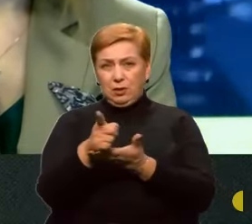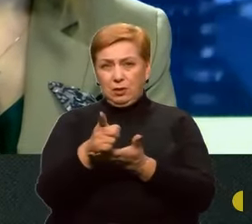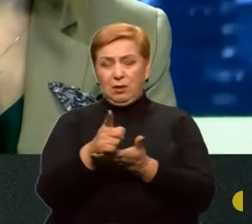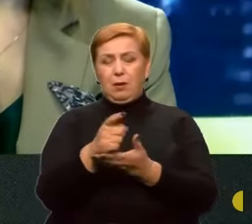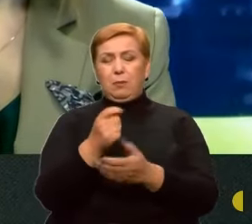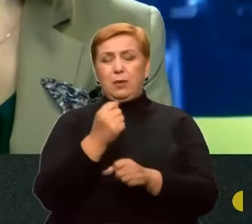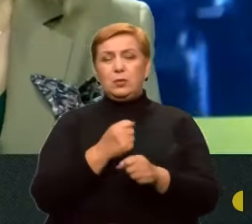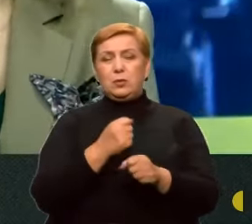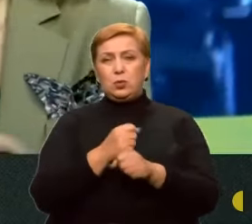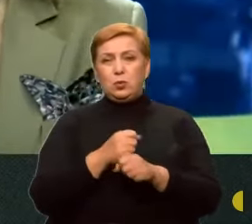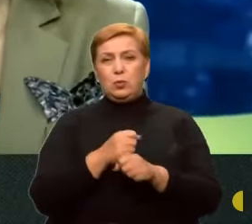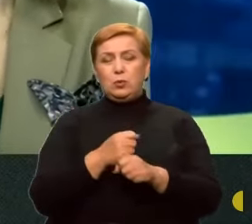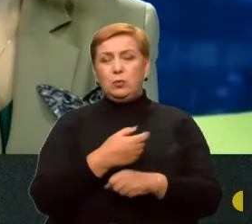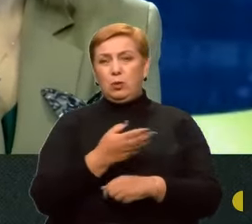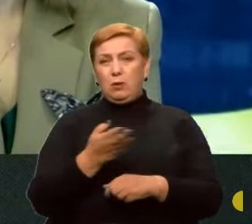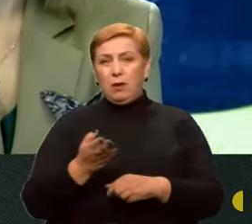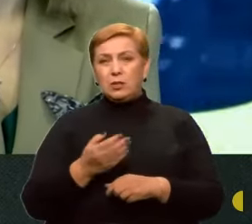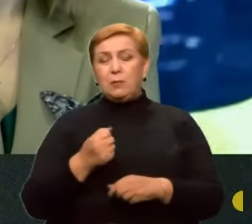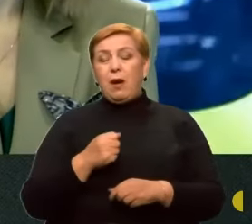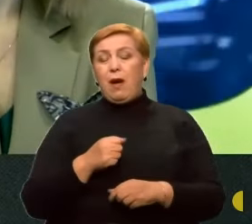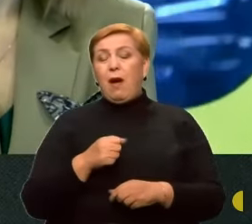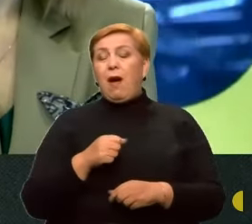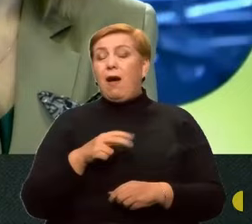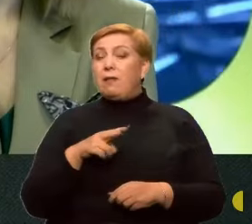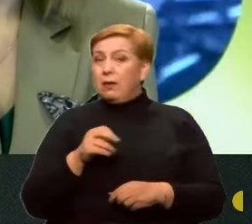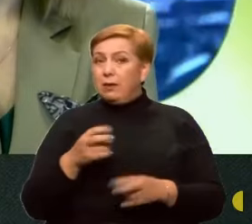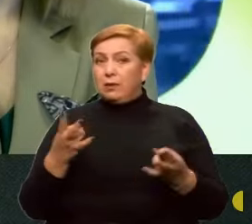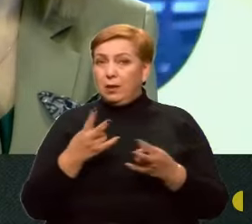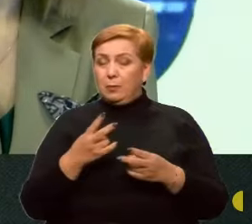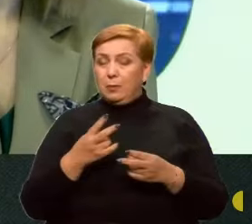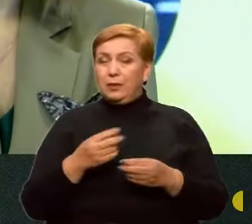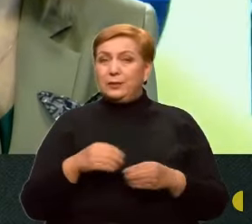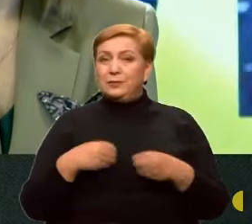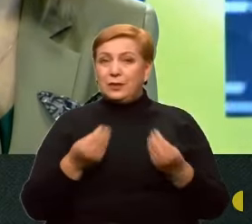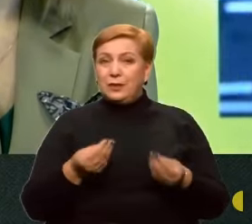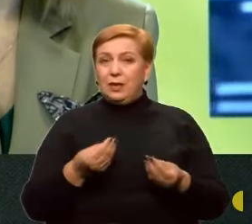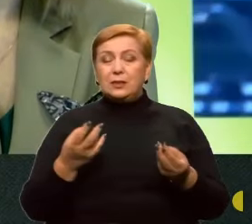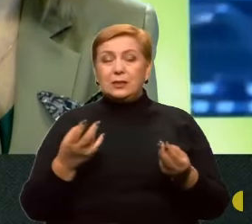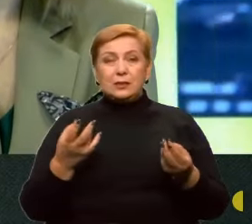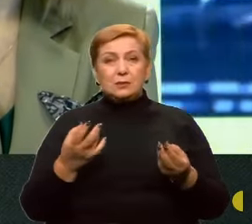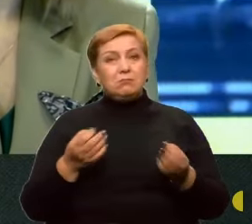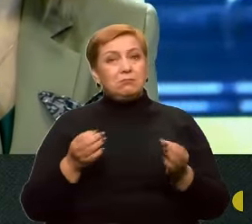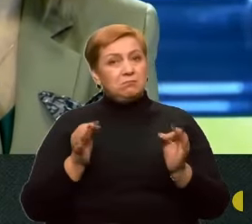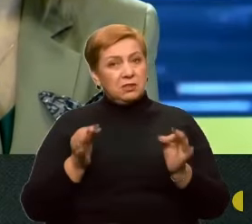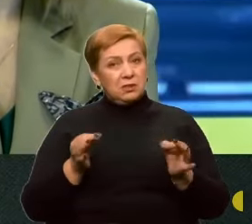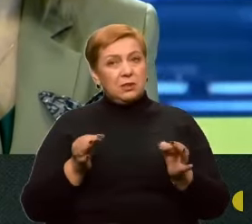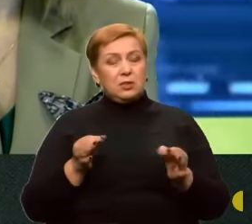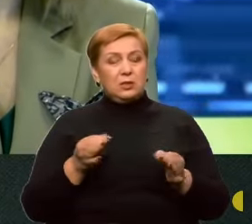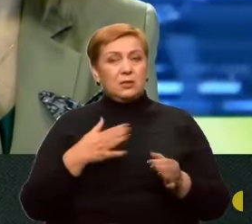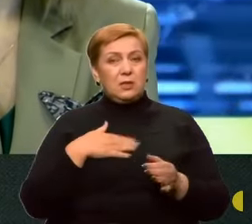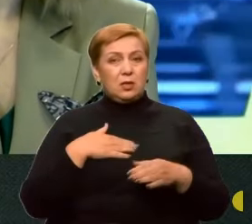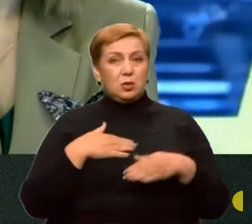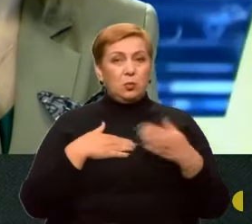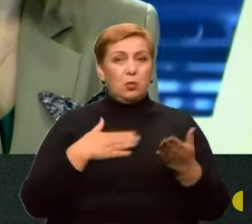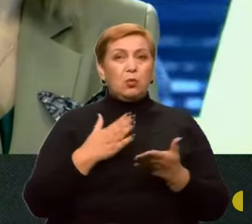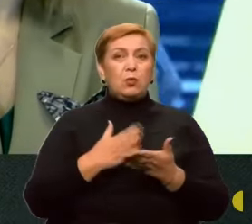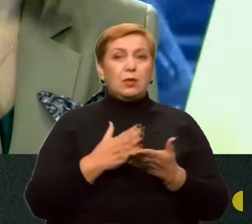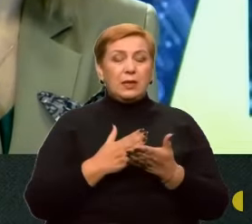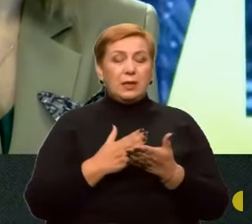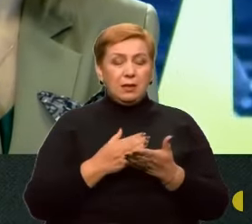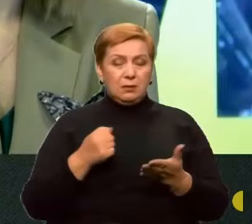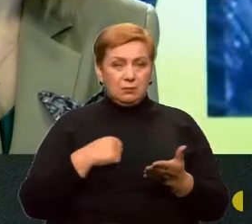Але треба віддати належне, то з нашого боку є певні тактичні успіхи, але пов'язані вони,